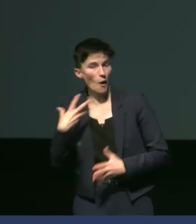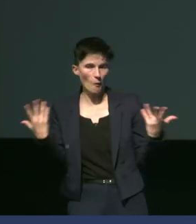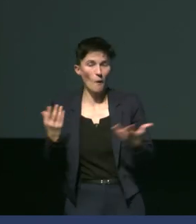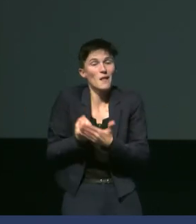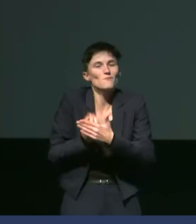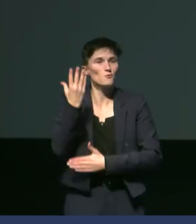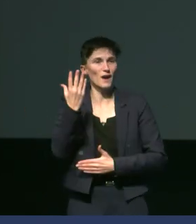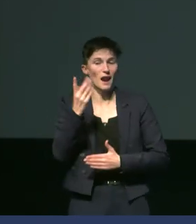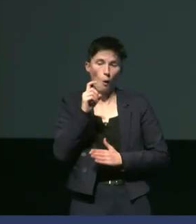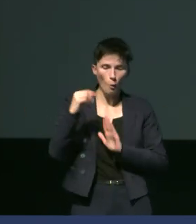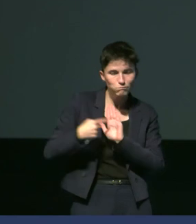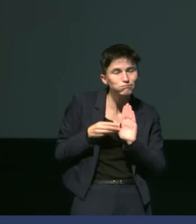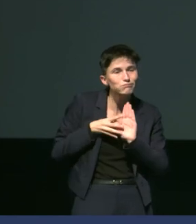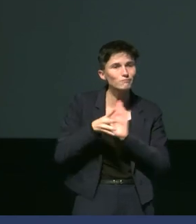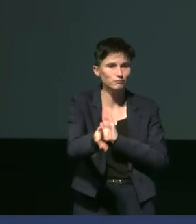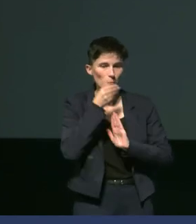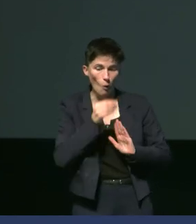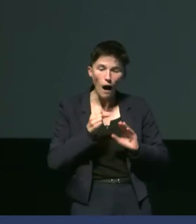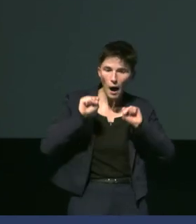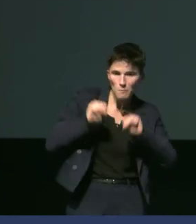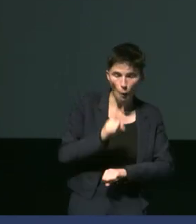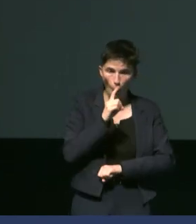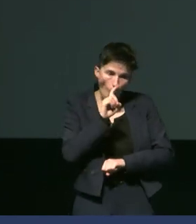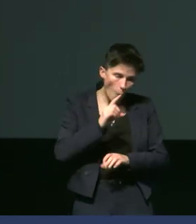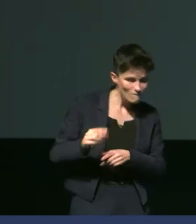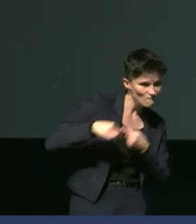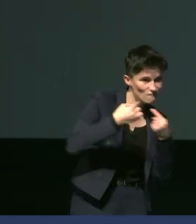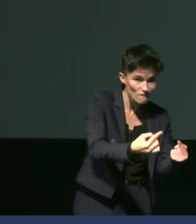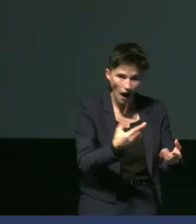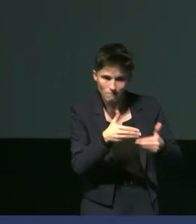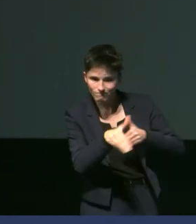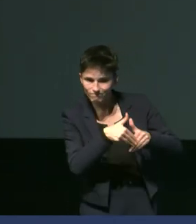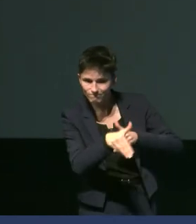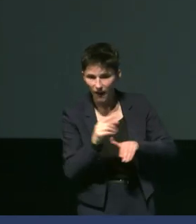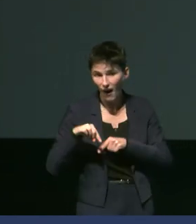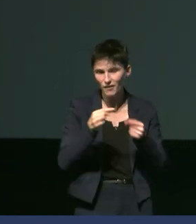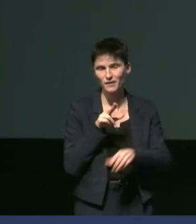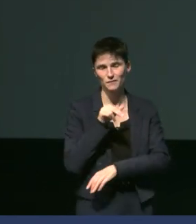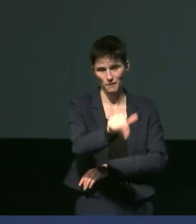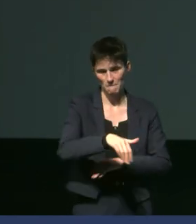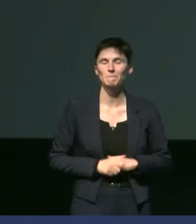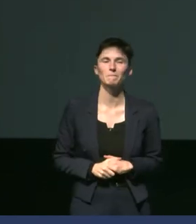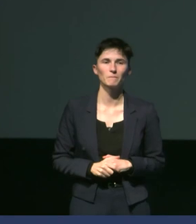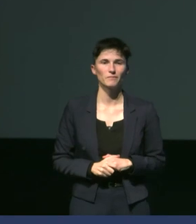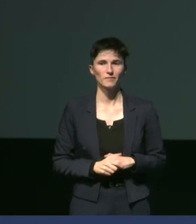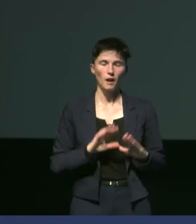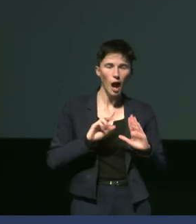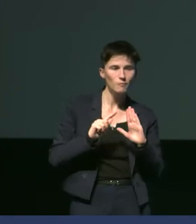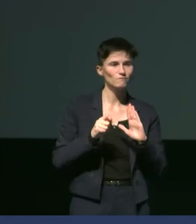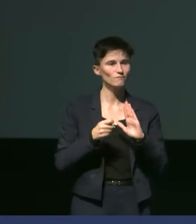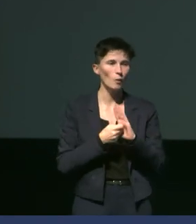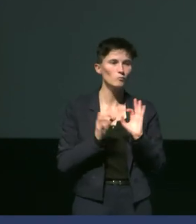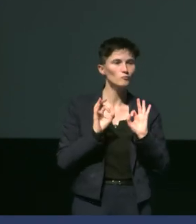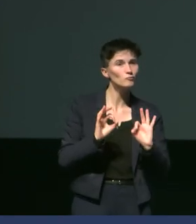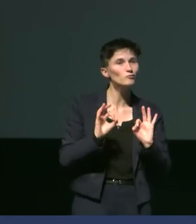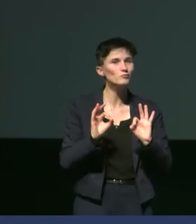étanches. Ils sont prêts. Et ceux-là, sont prêts à partir d'un jour à l'autre à l'eau. Ils sont en bonne forme, on le voit, parce qu'ils